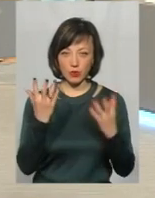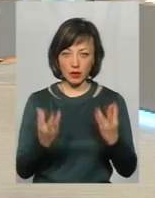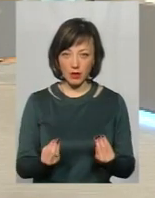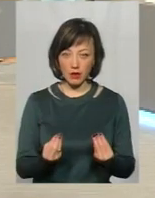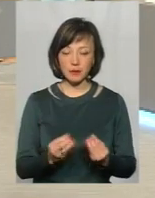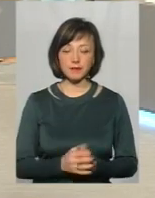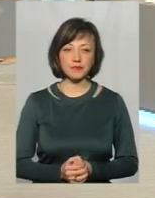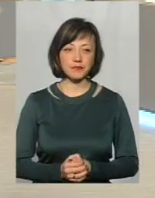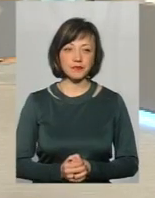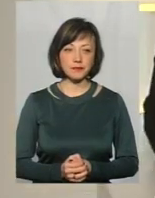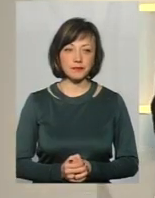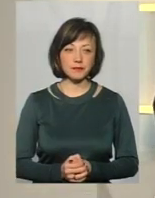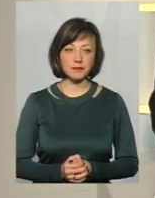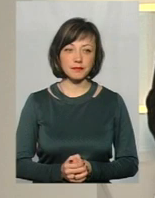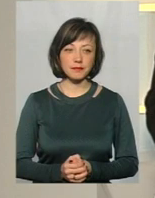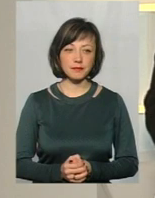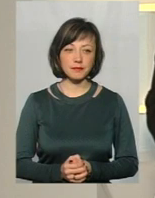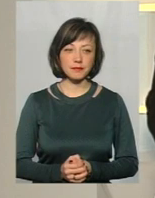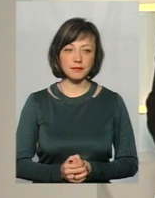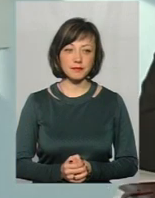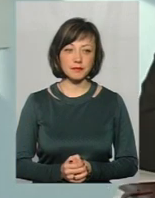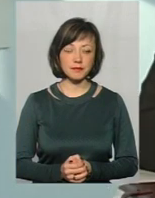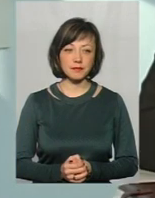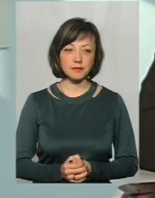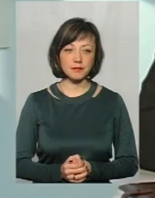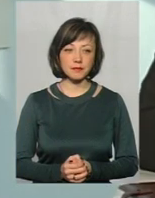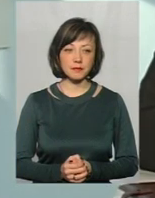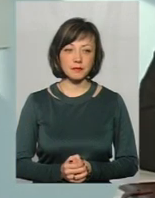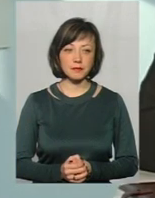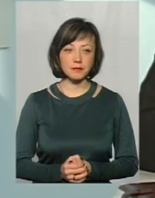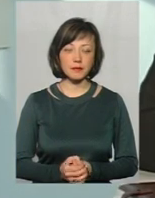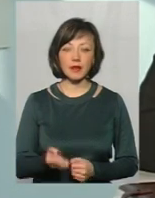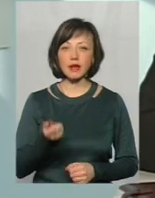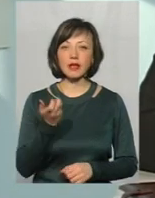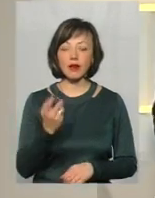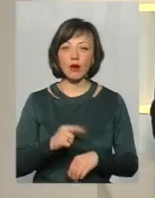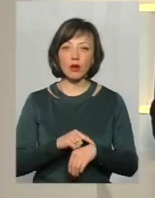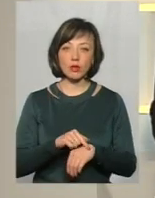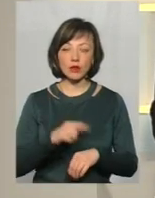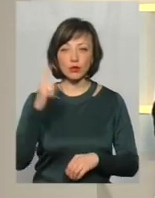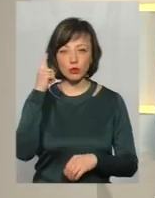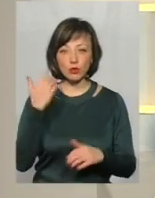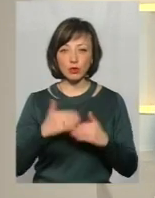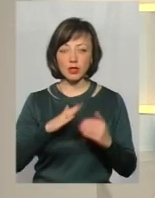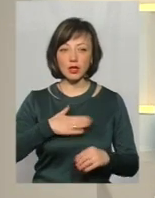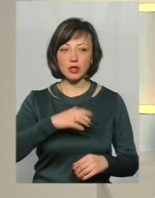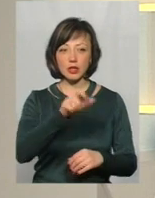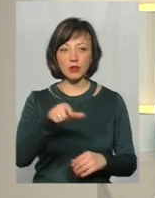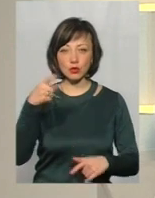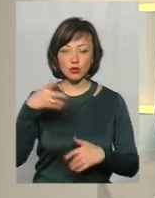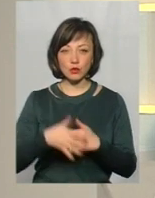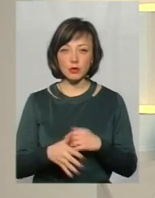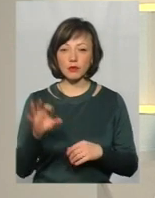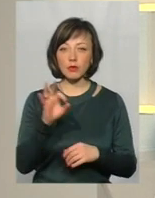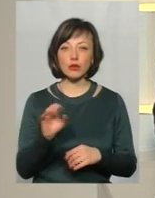поправки наберуть чинності. Не одного дня, а, в принципі, кілька годин. Так, але я думаю, що вже наші глядачі зрозуміли,